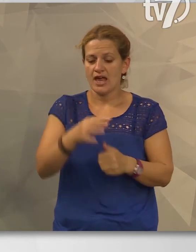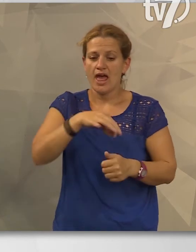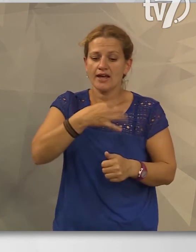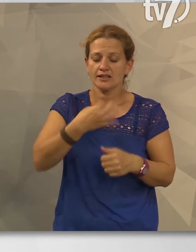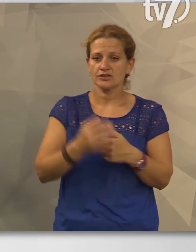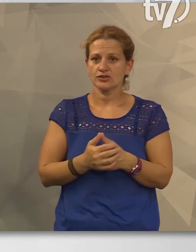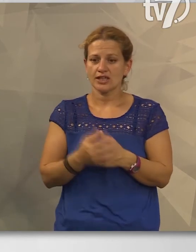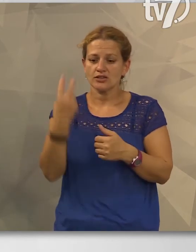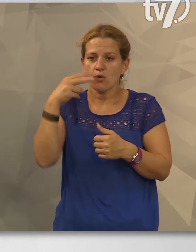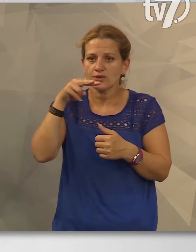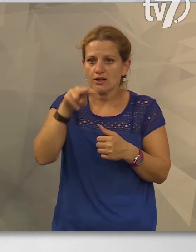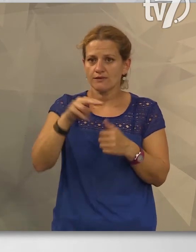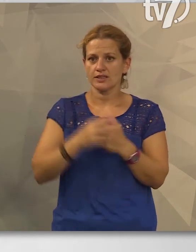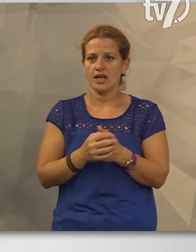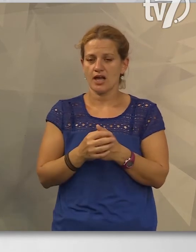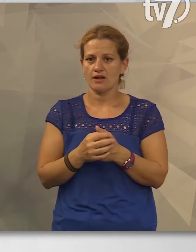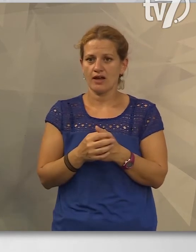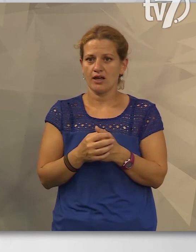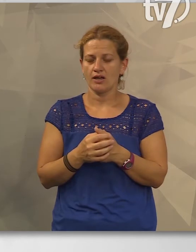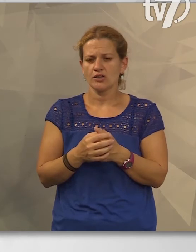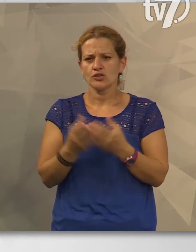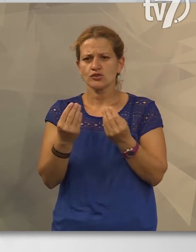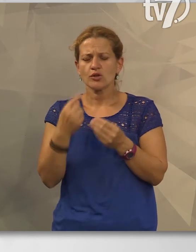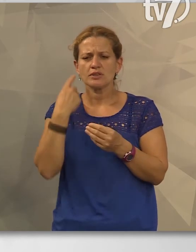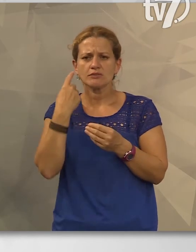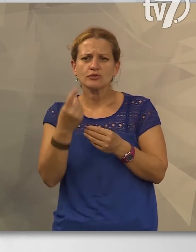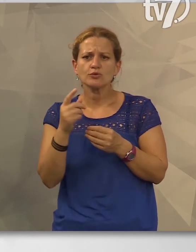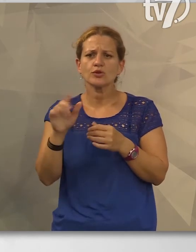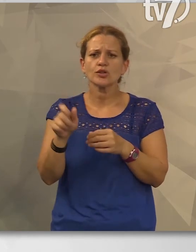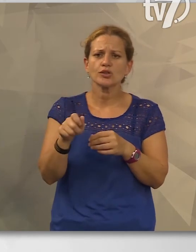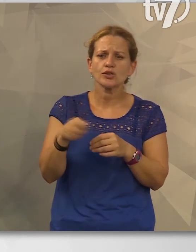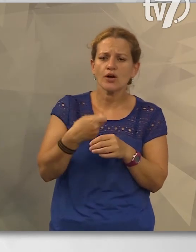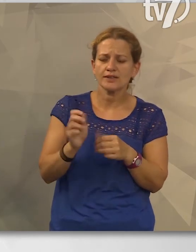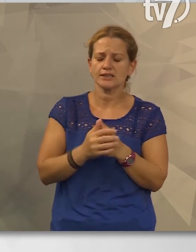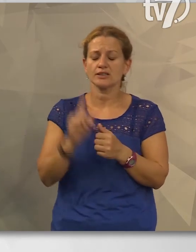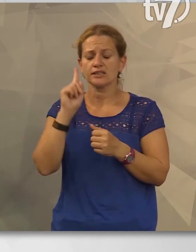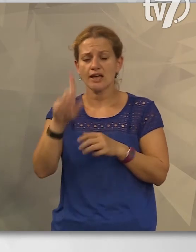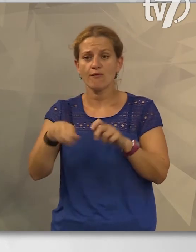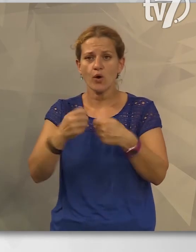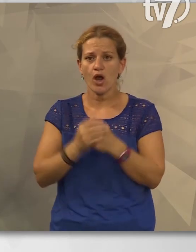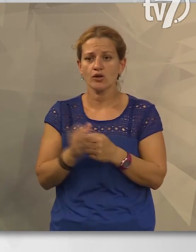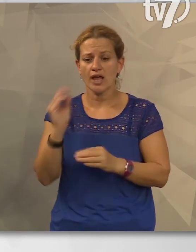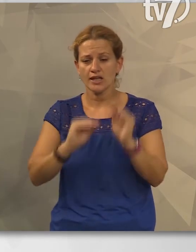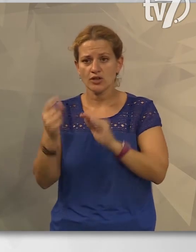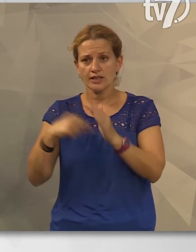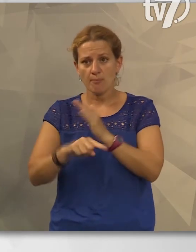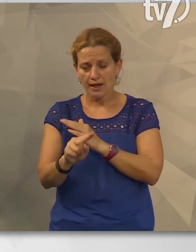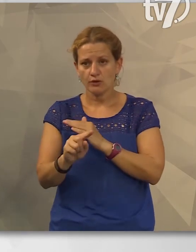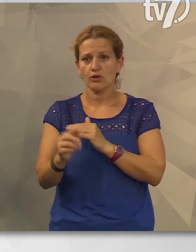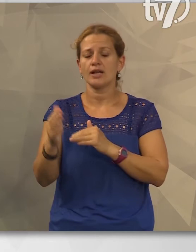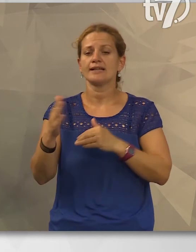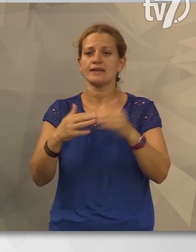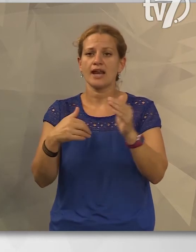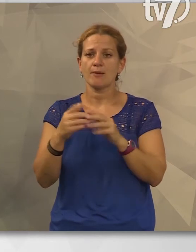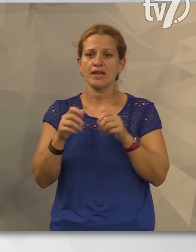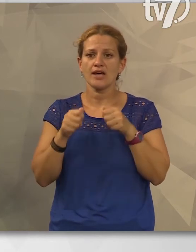Egészséges, odafigyelve, nagyon sok mindenre tudunk javítani, de foglalkozunk mink az Egyesületen belül terápiás